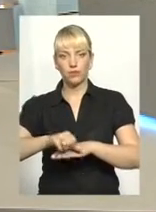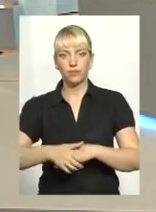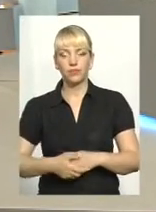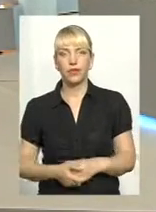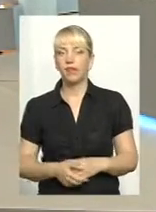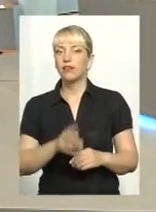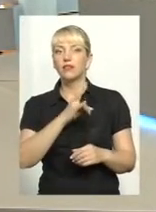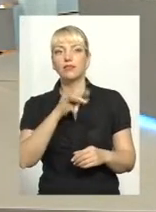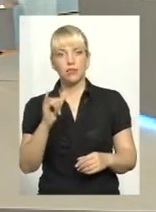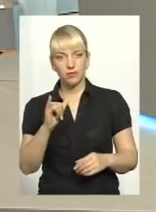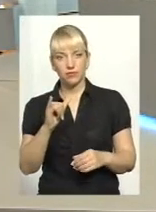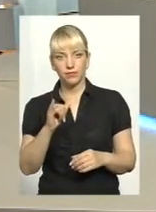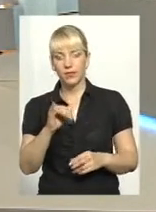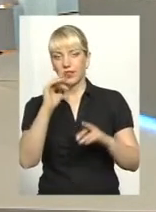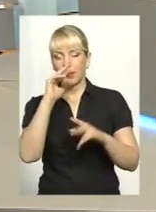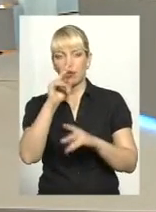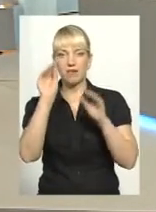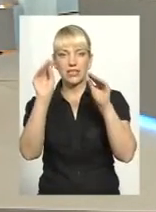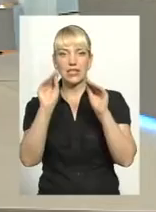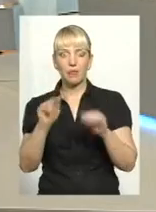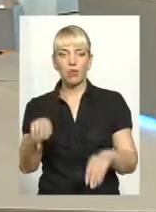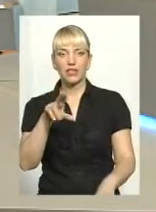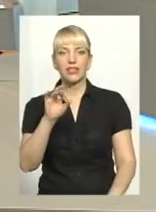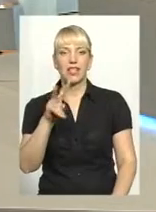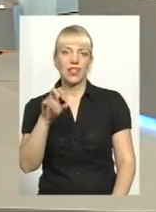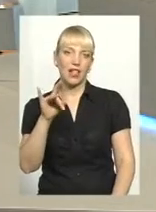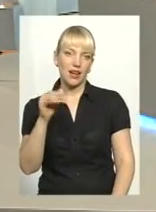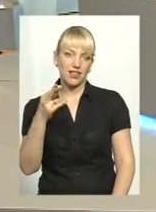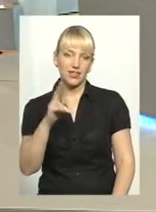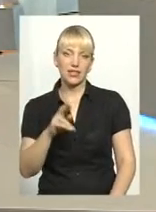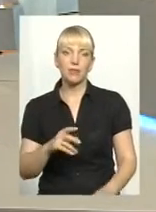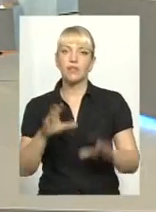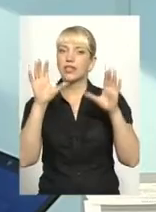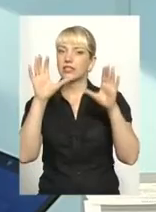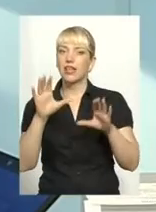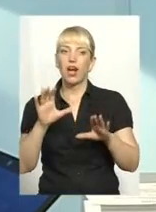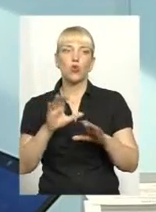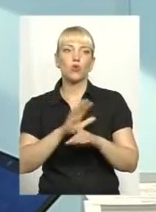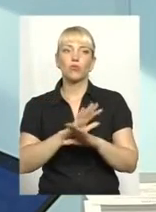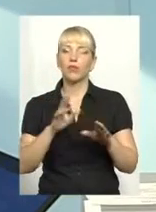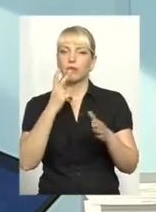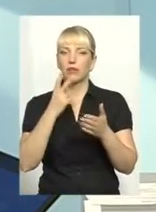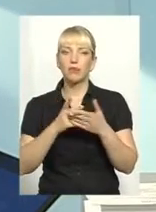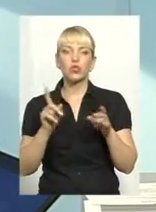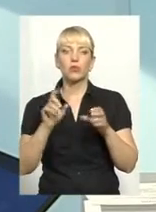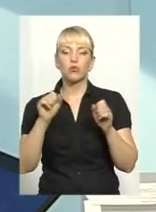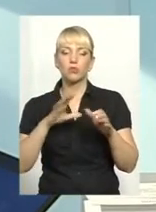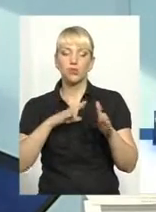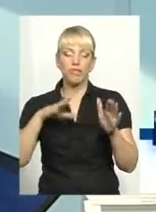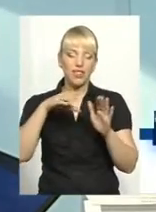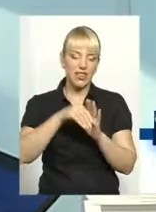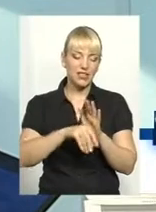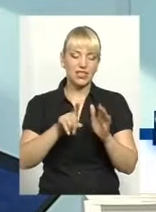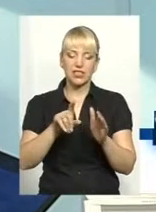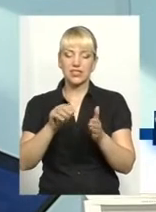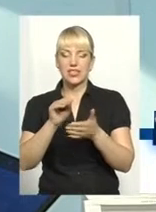Ні. Неправильно заповнена декларація, чинним законодавством не передбачено, що вона десь буде внесена в якісь реєстри і буде